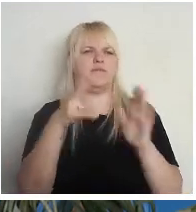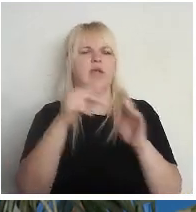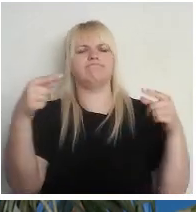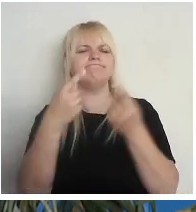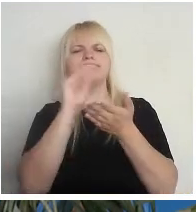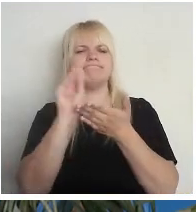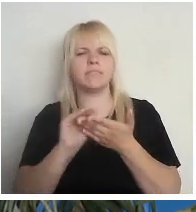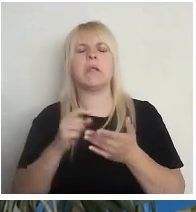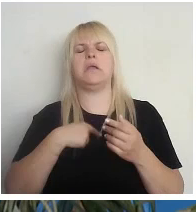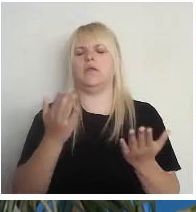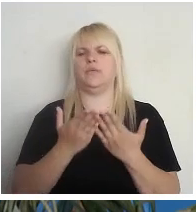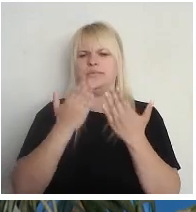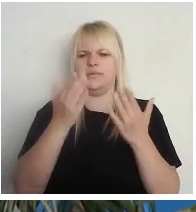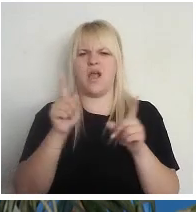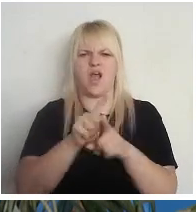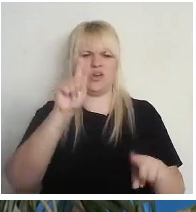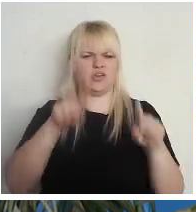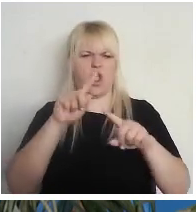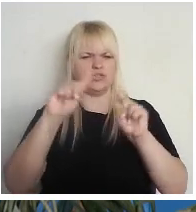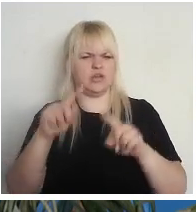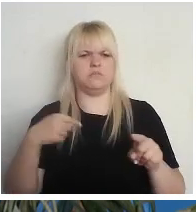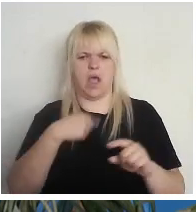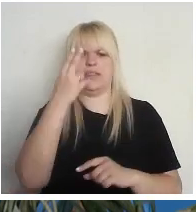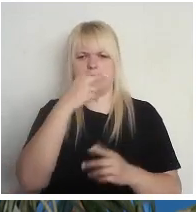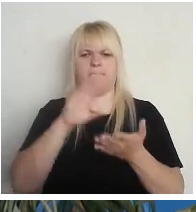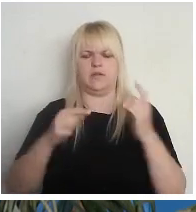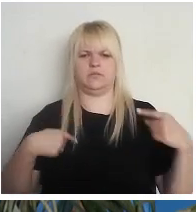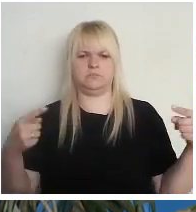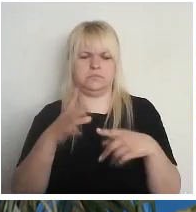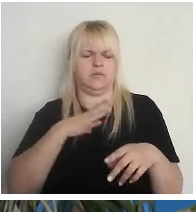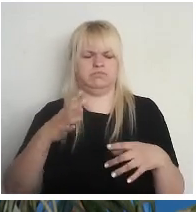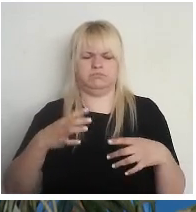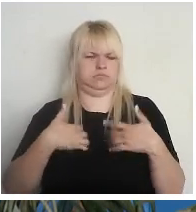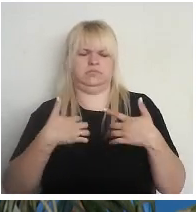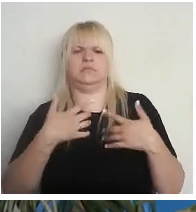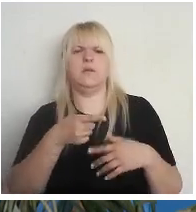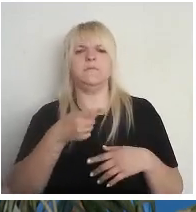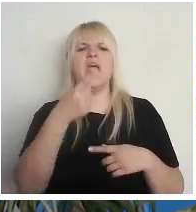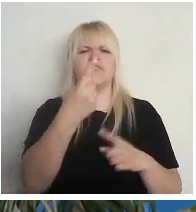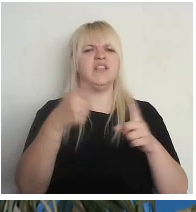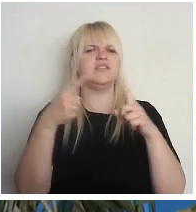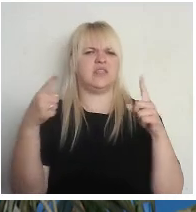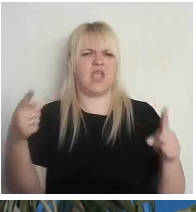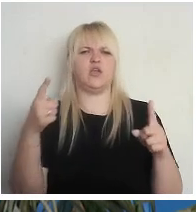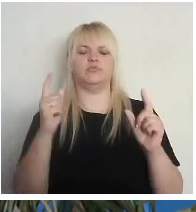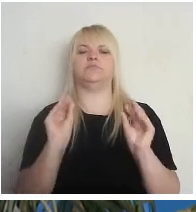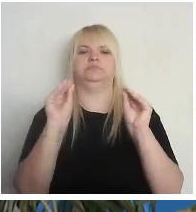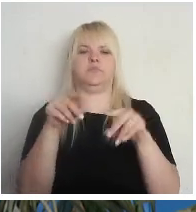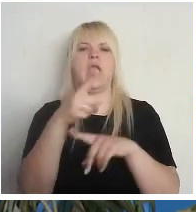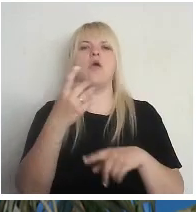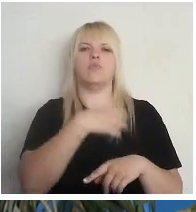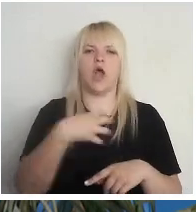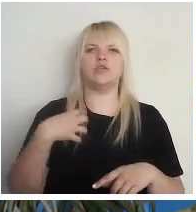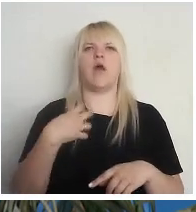arī, nu pat ar tādu manu pieredzi, man lika satrūkties, piemēram, tur ir viens tāds teikums par to, ka pašvaldību vēlēšanās ir